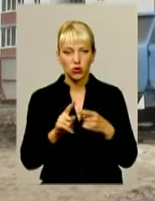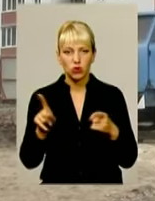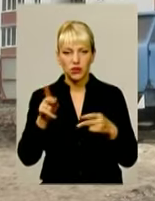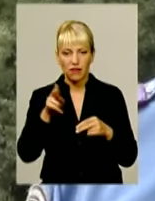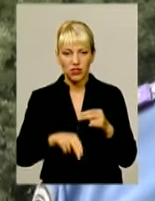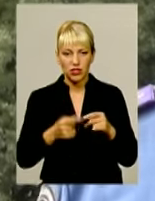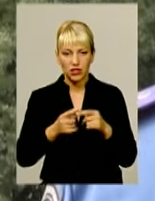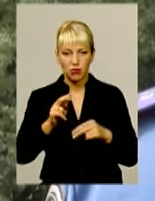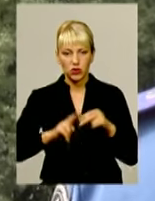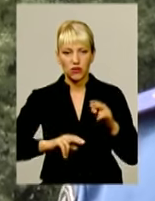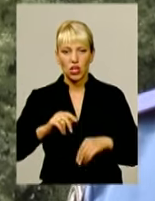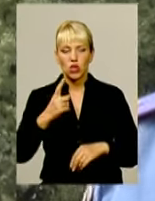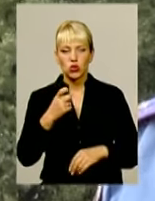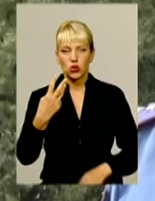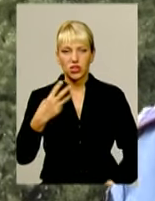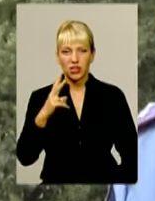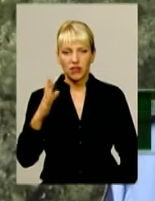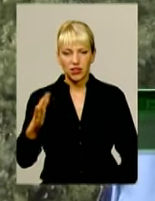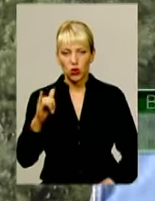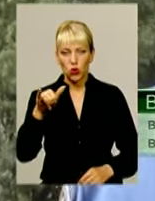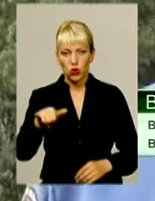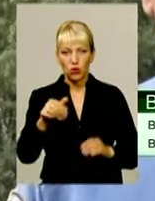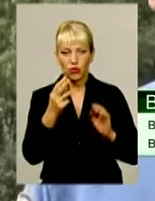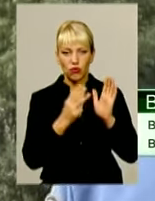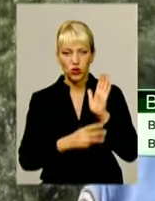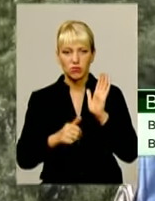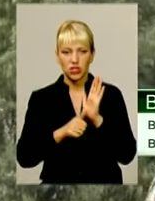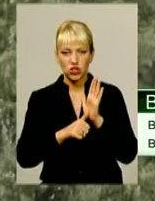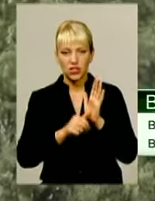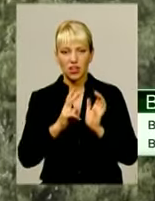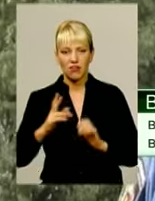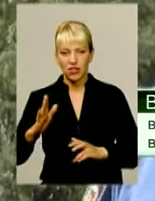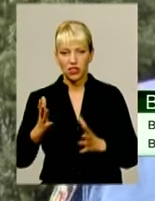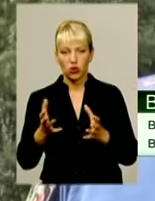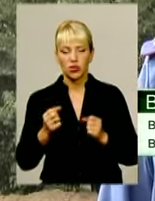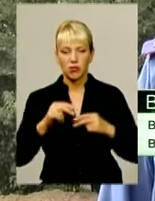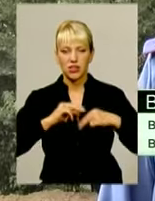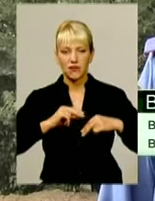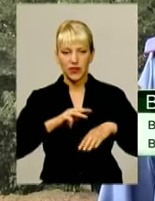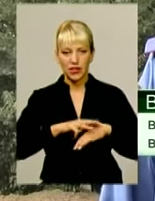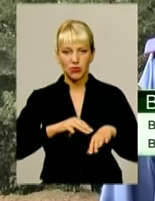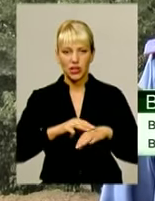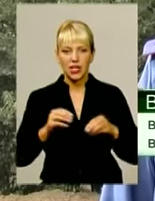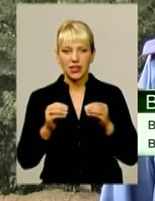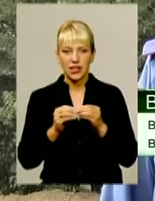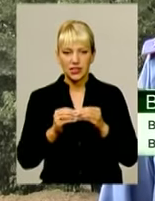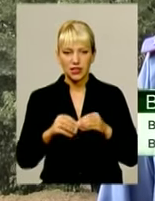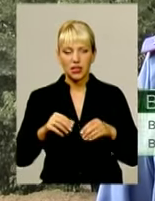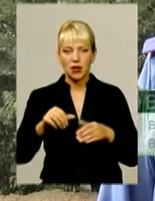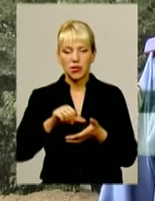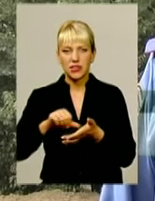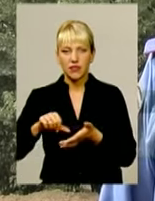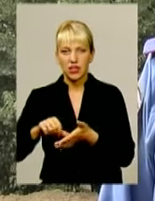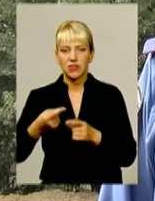будівництво. 130-квартирний, в ньому 86 квартир отримують працівники міліції. 10 працівників, учасників АТО.